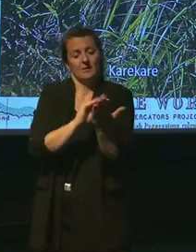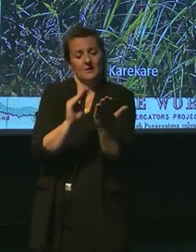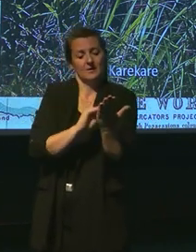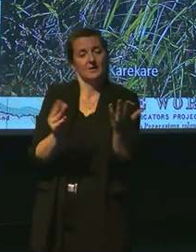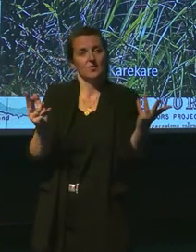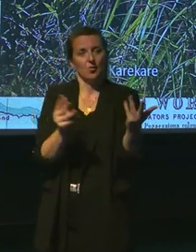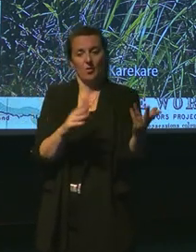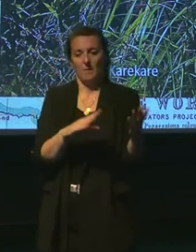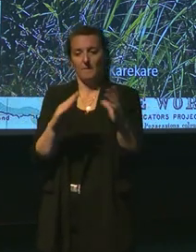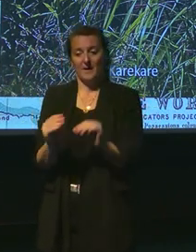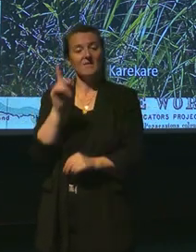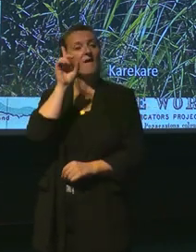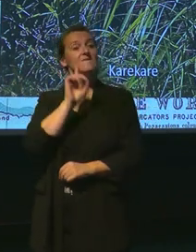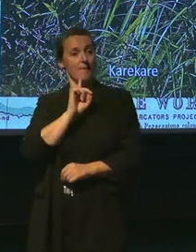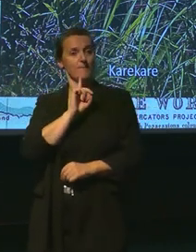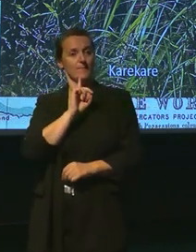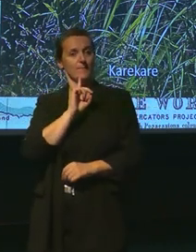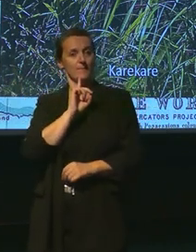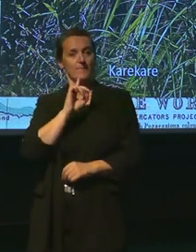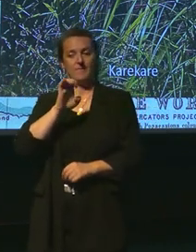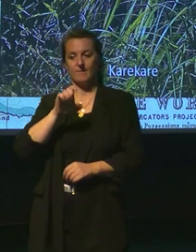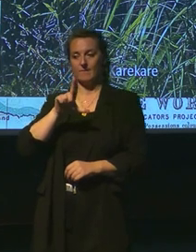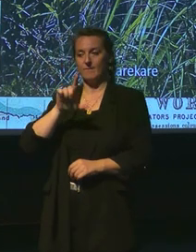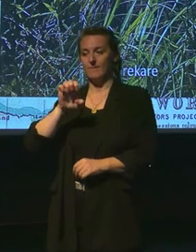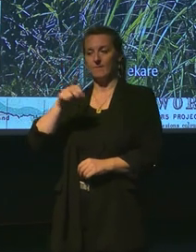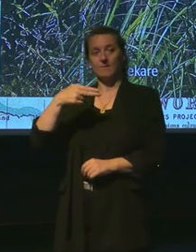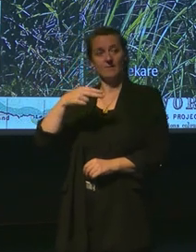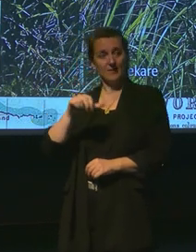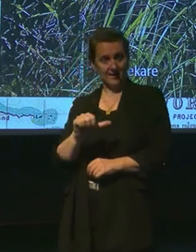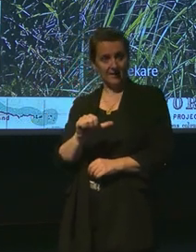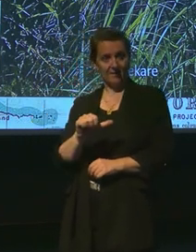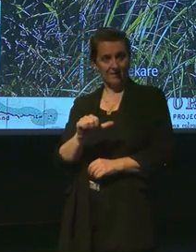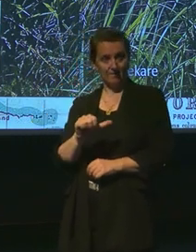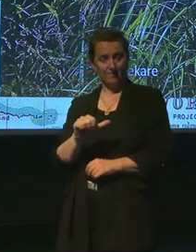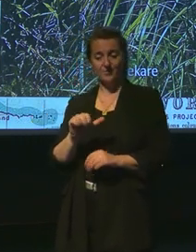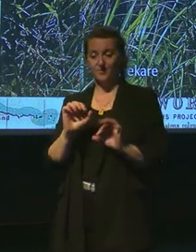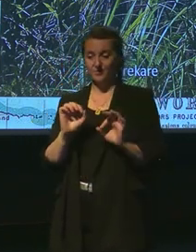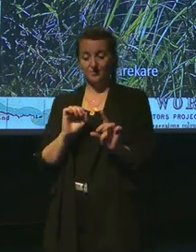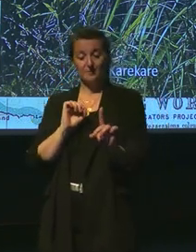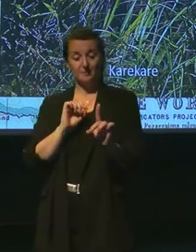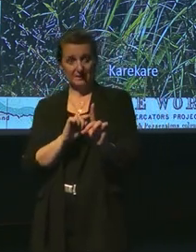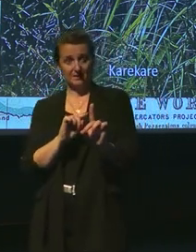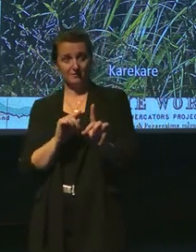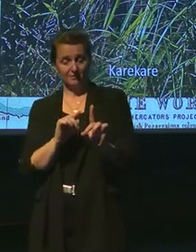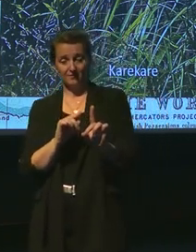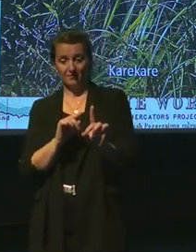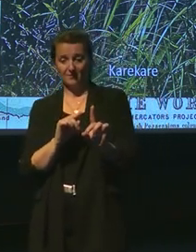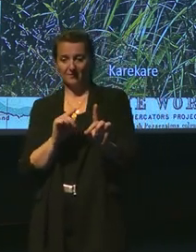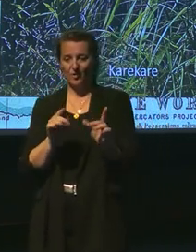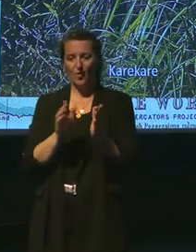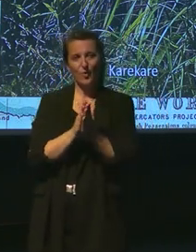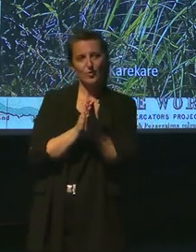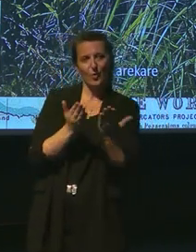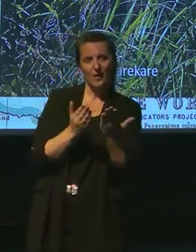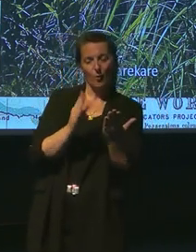c'est la place d'une femme, qui est Héléna, Héléna, donc, d'Enervant, qui est, en fait, dans les romans de